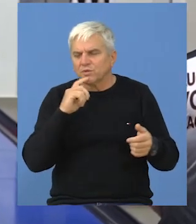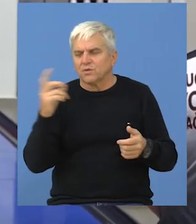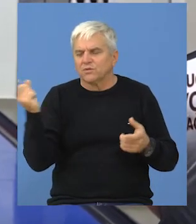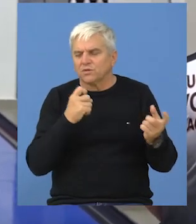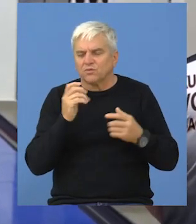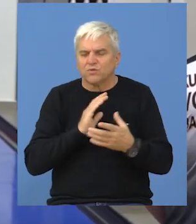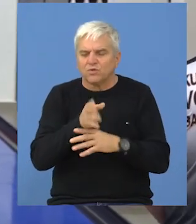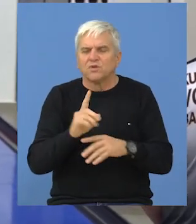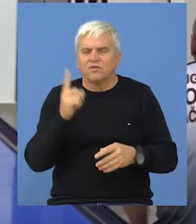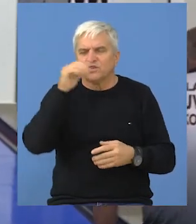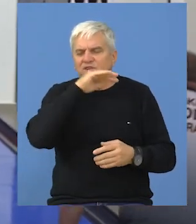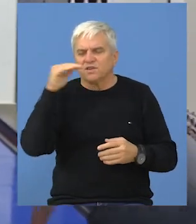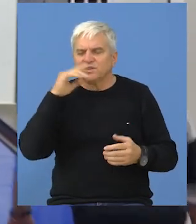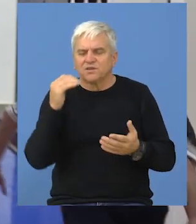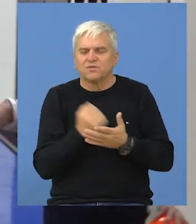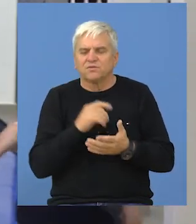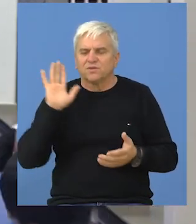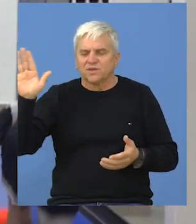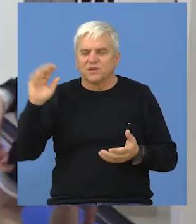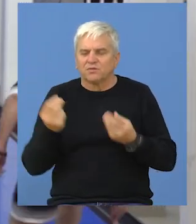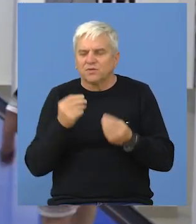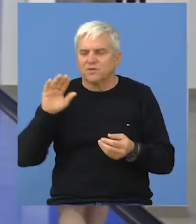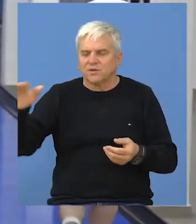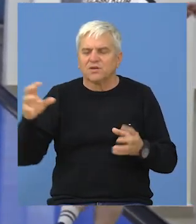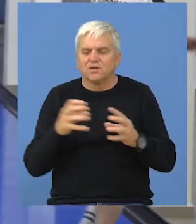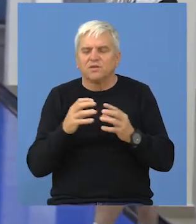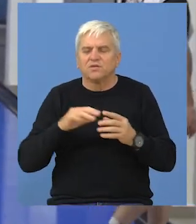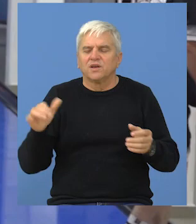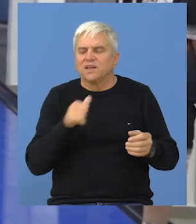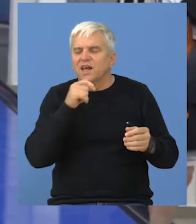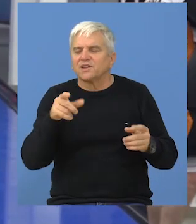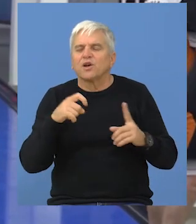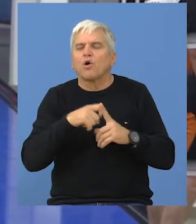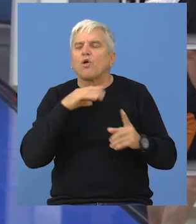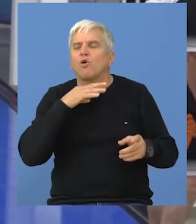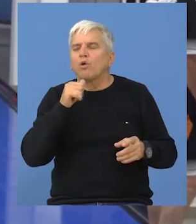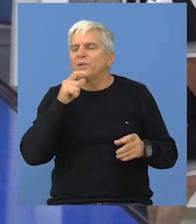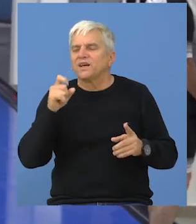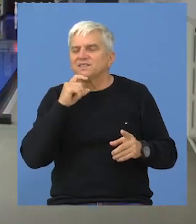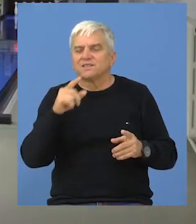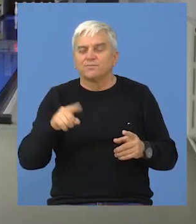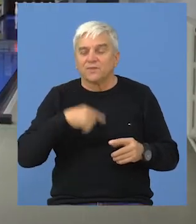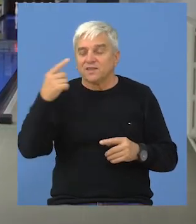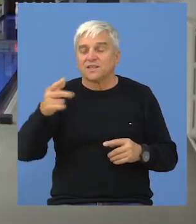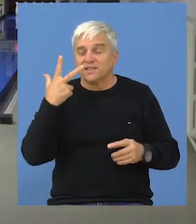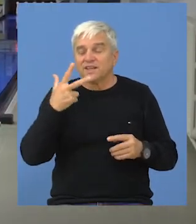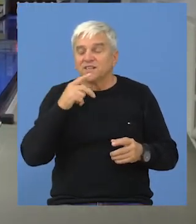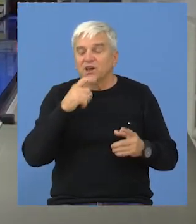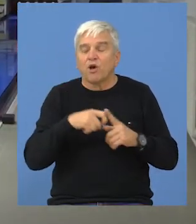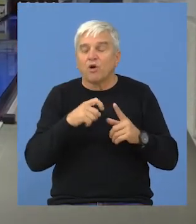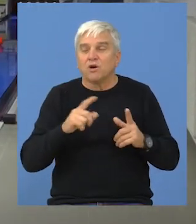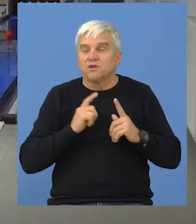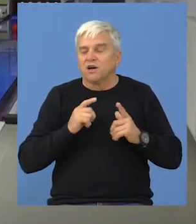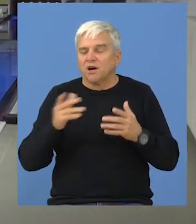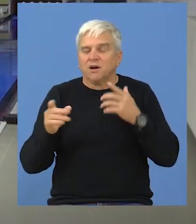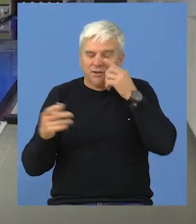također jednog kandidata za ulazak u viši rang pobedili na njihovom terenu, to je ekipa Jadarna iz Golubinaca. Sledeće